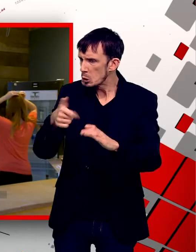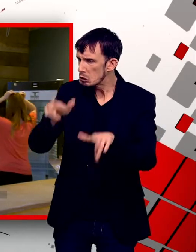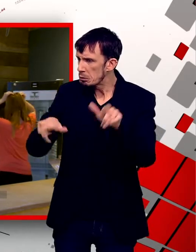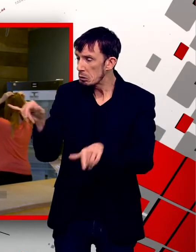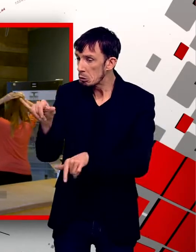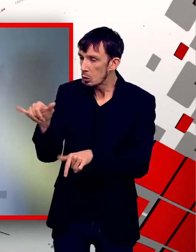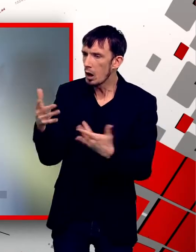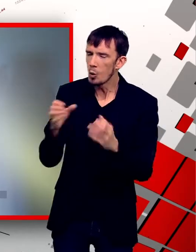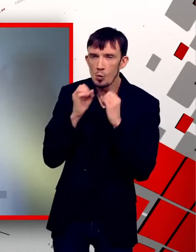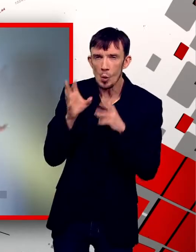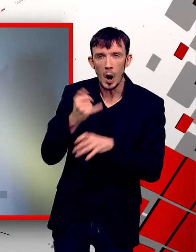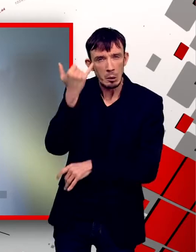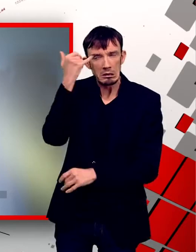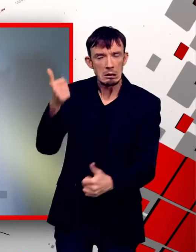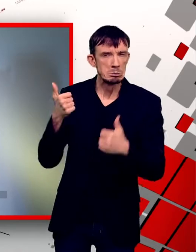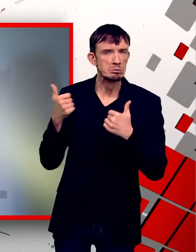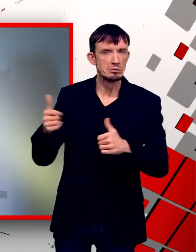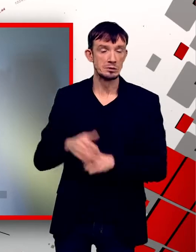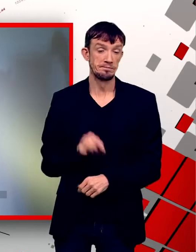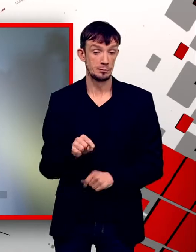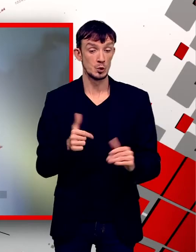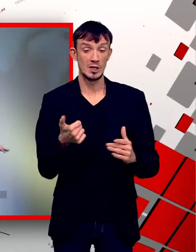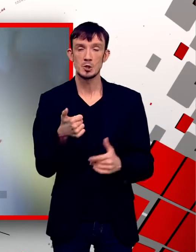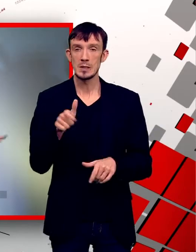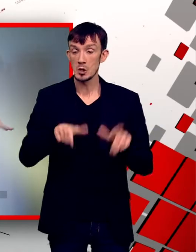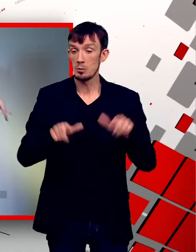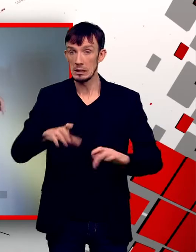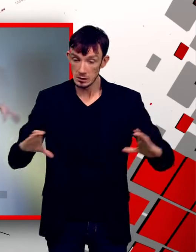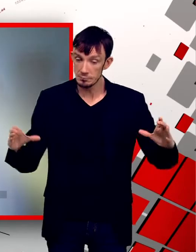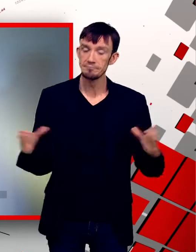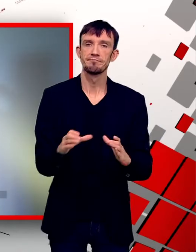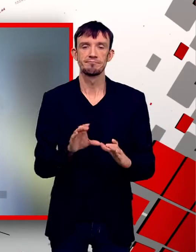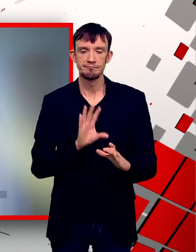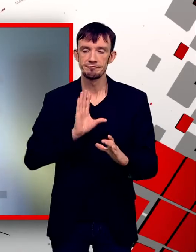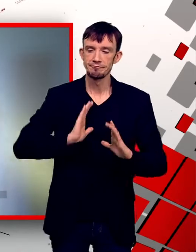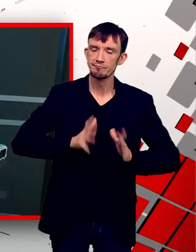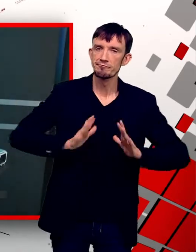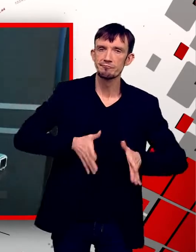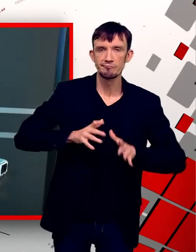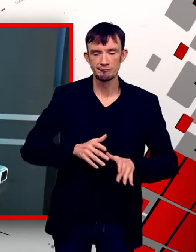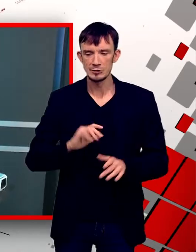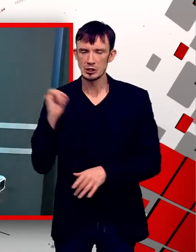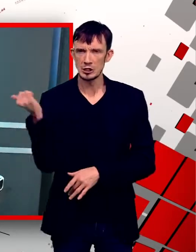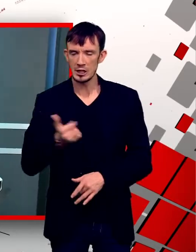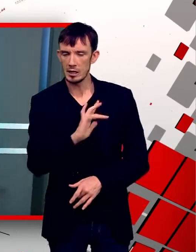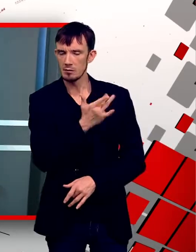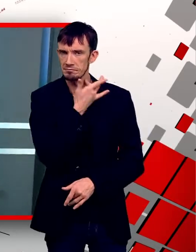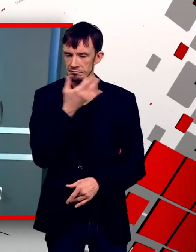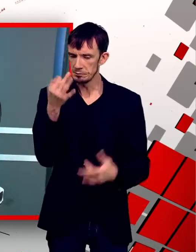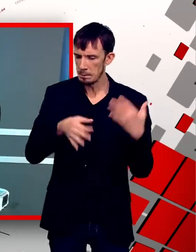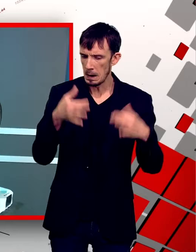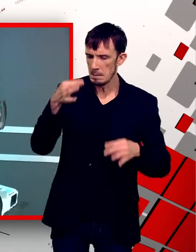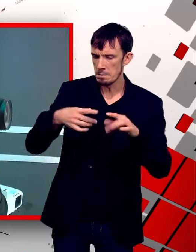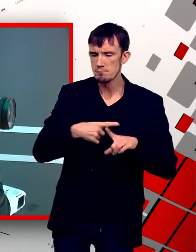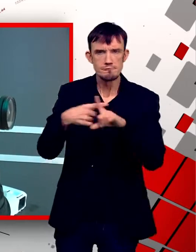mais waouh ! Résultat, 60 musiciens ont adhéré au projet, apportant chacun leur talent et leur univers avec, au